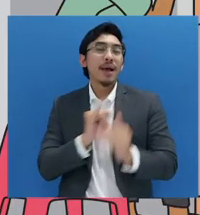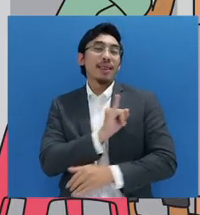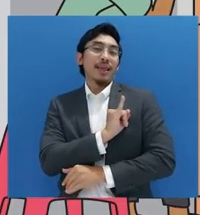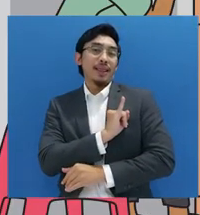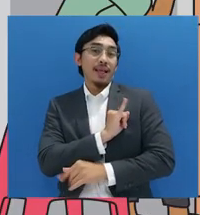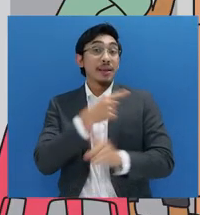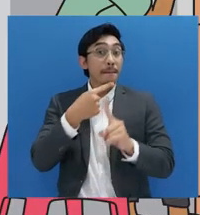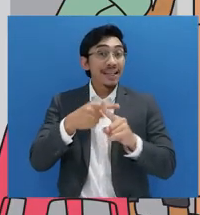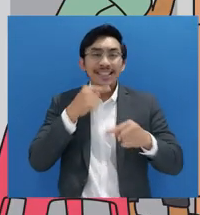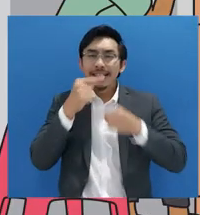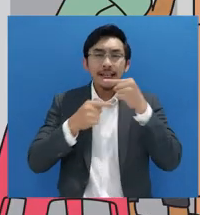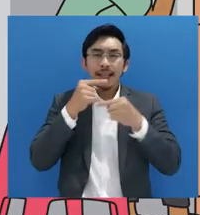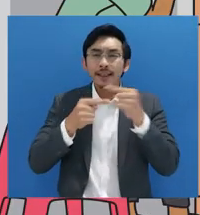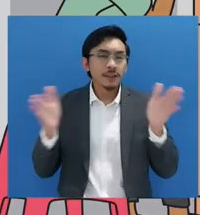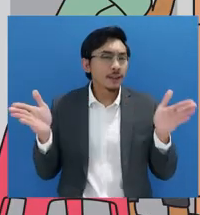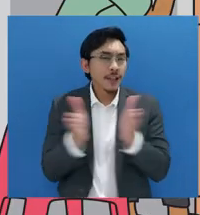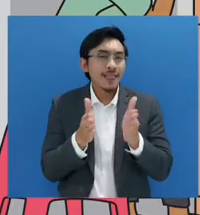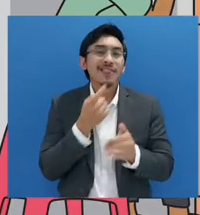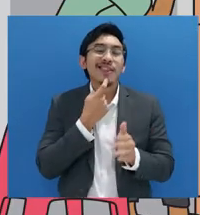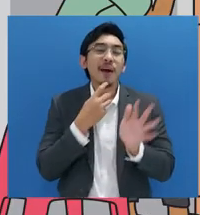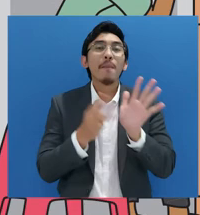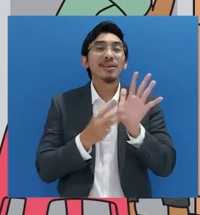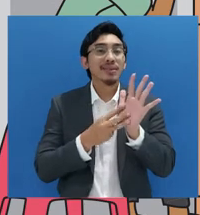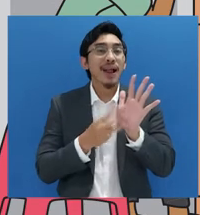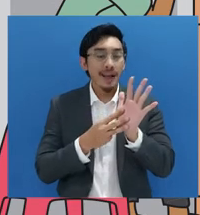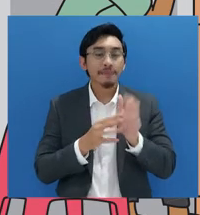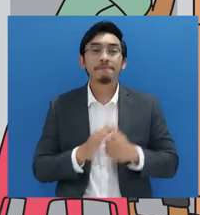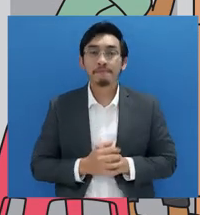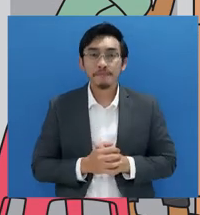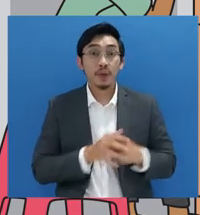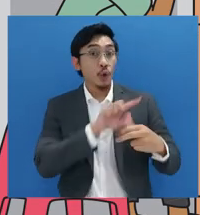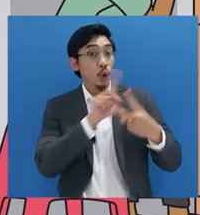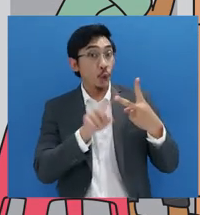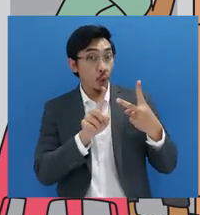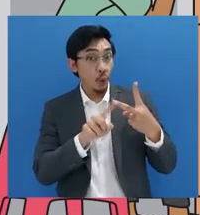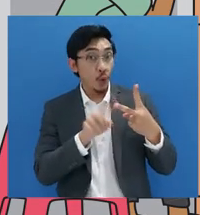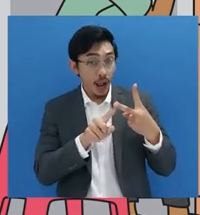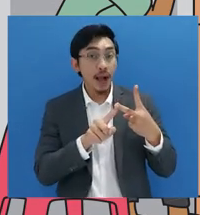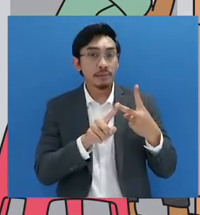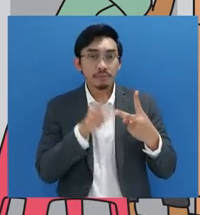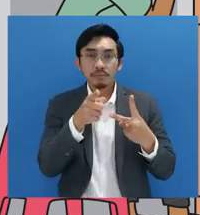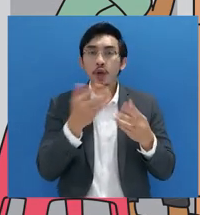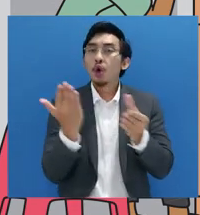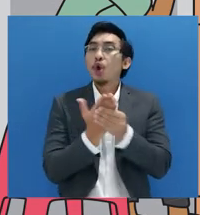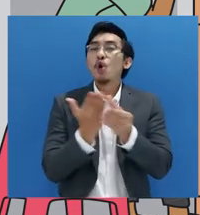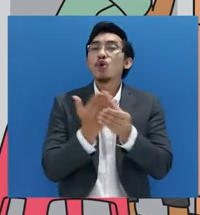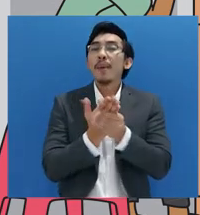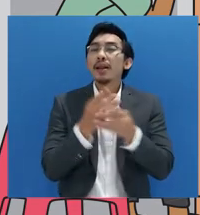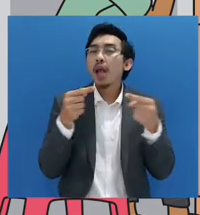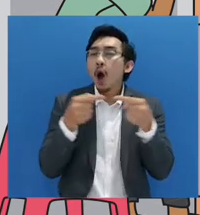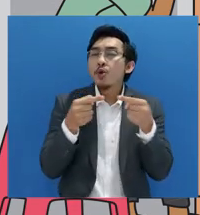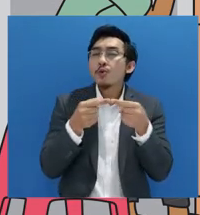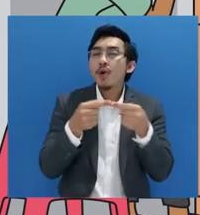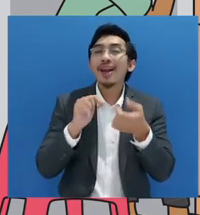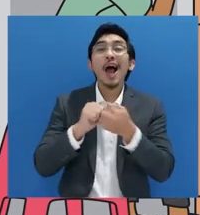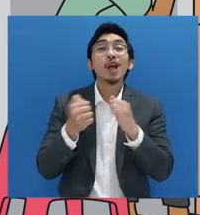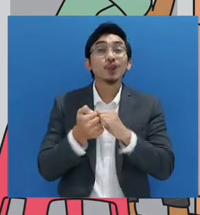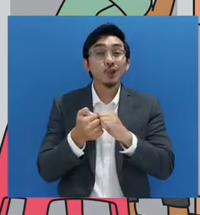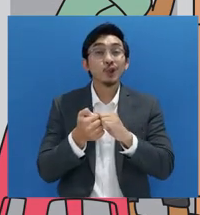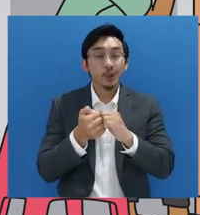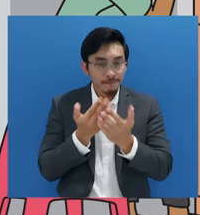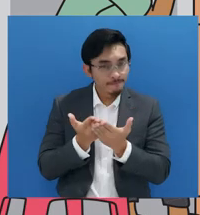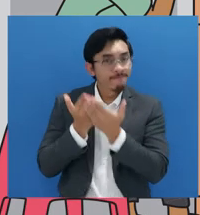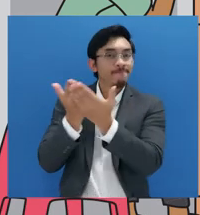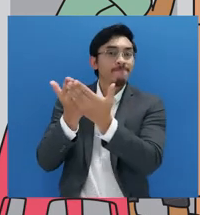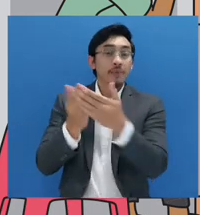persoalan yang dimohonkan bantuan hukum. 2. Menyerahkan dokumen yang berkenaan dengan perkara. 3. Melampirkan surat keterangan